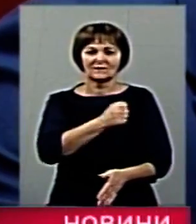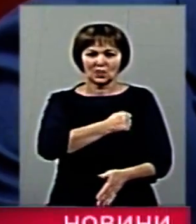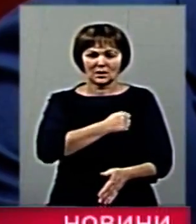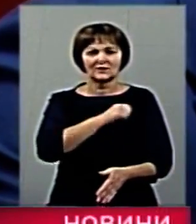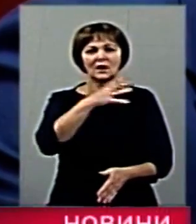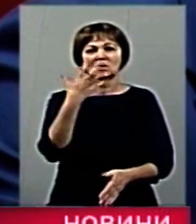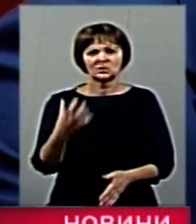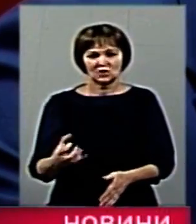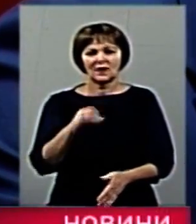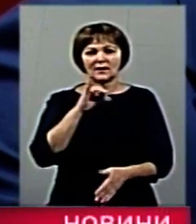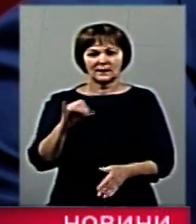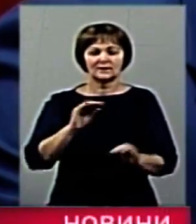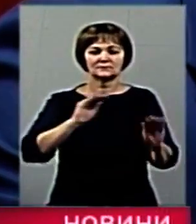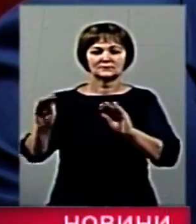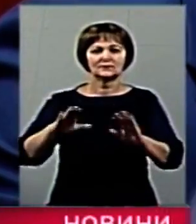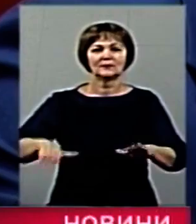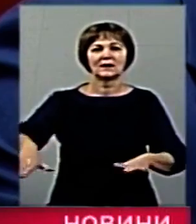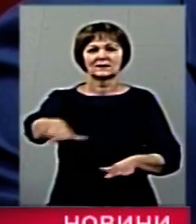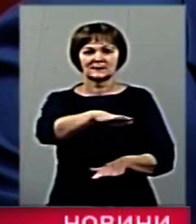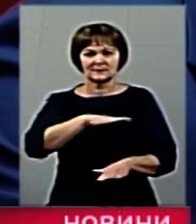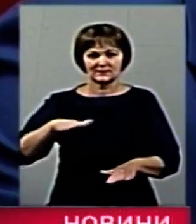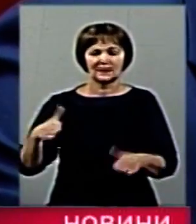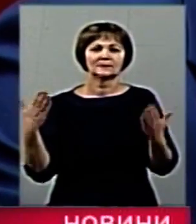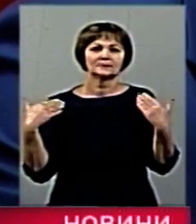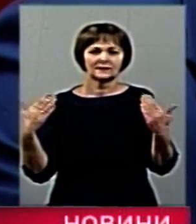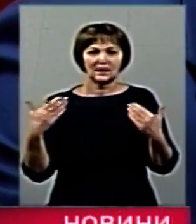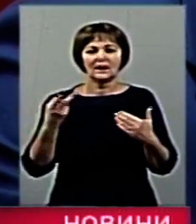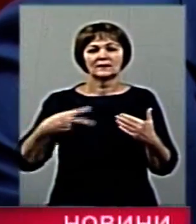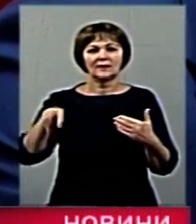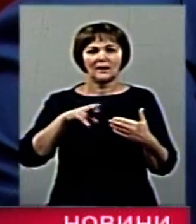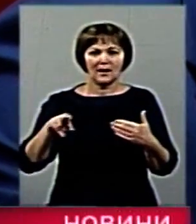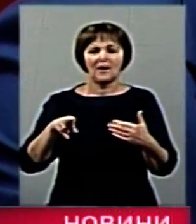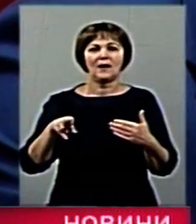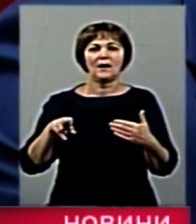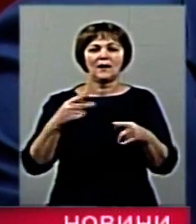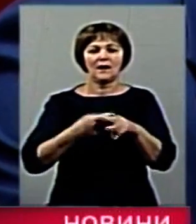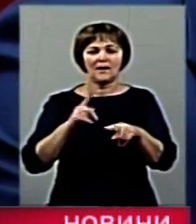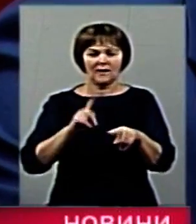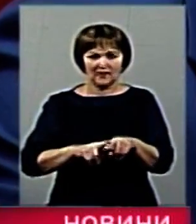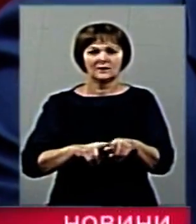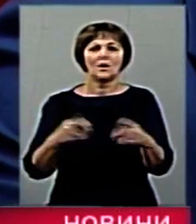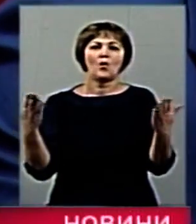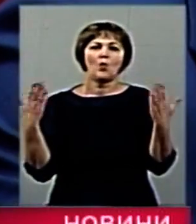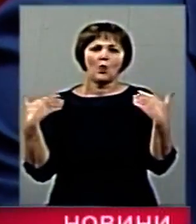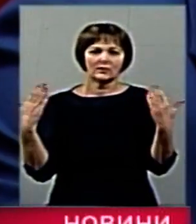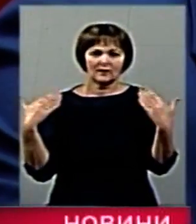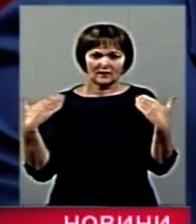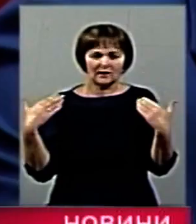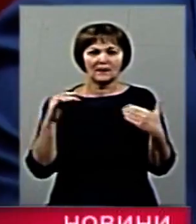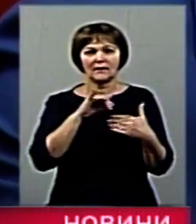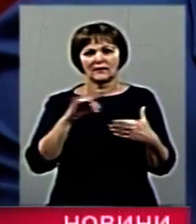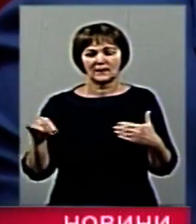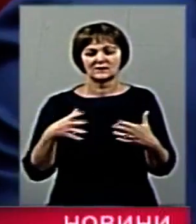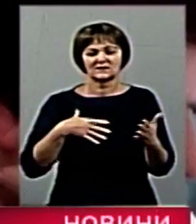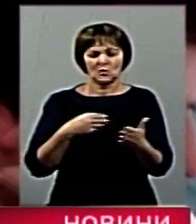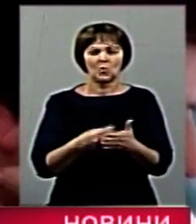влаштувати майданчик, рекреаційну зону, загальнодоступну для житомирян, також за